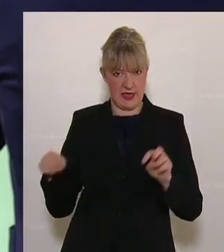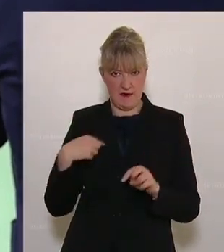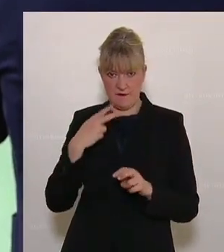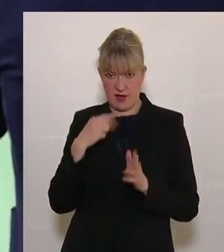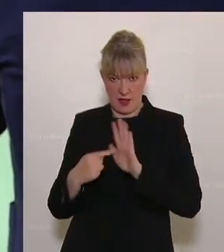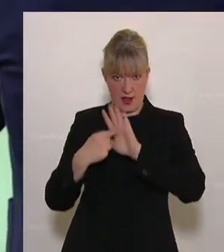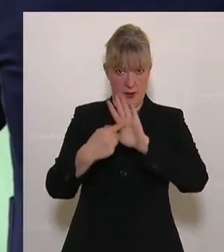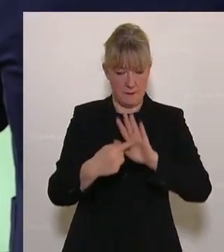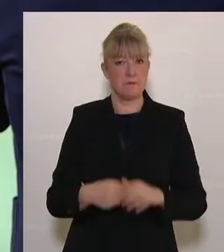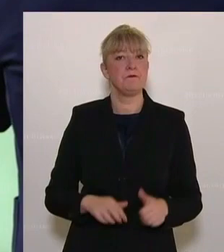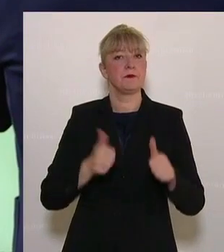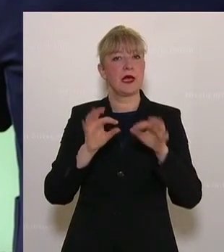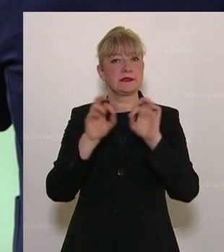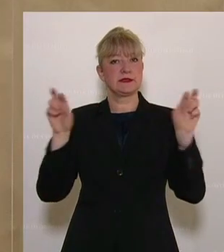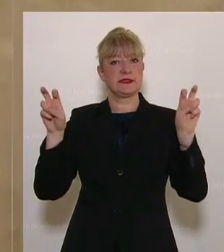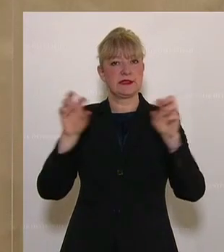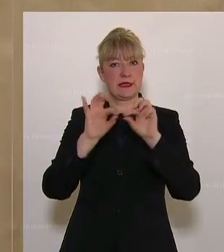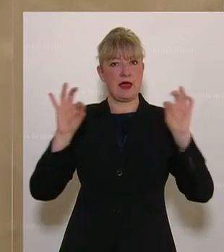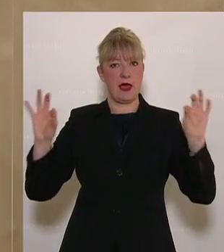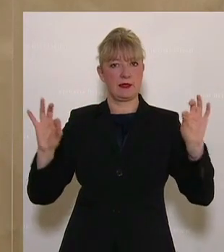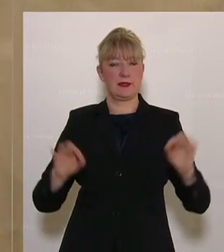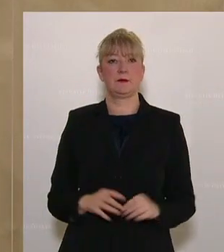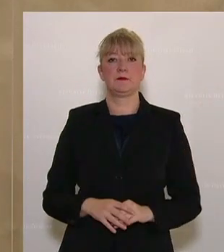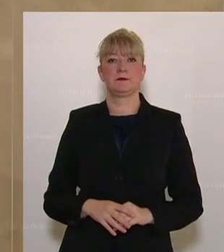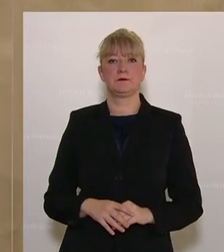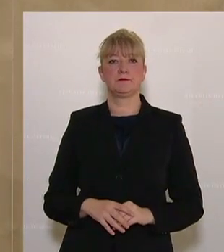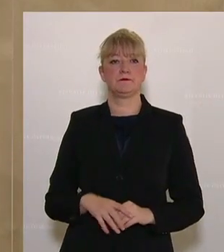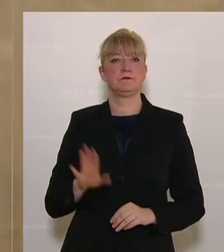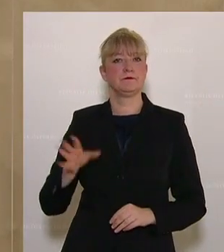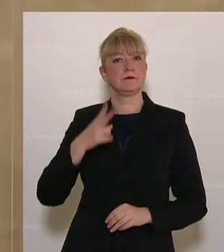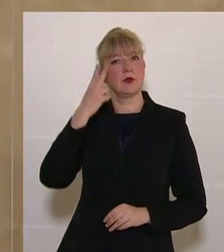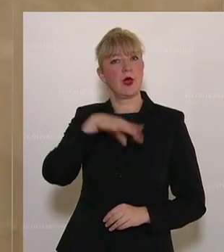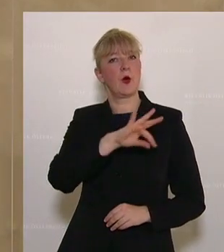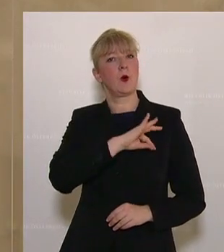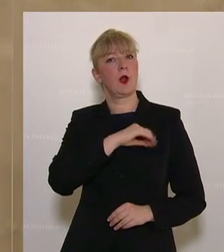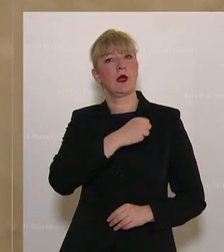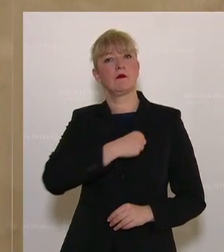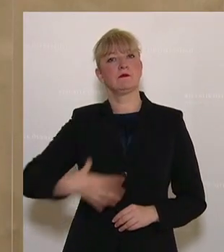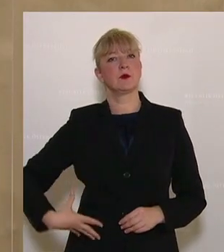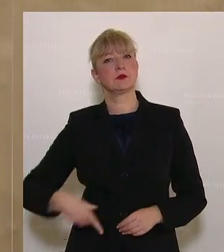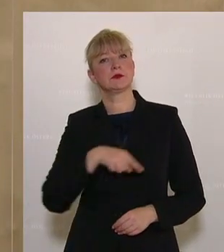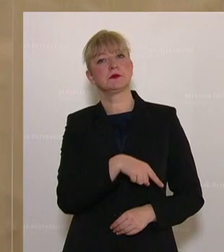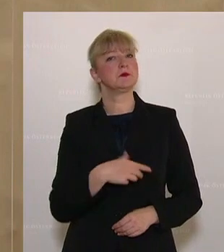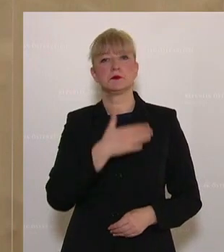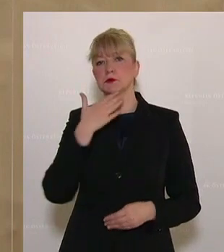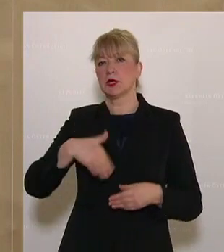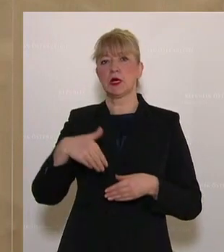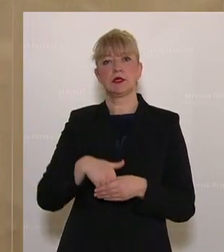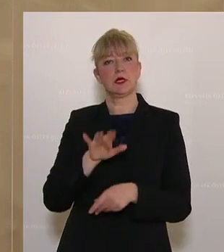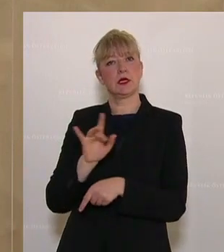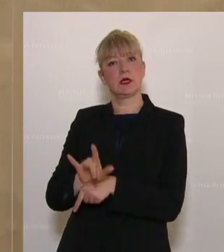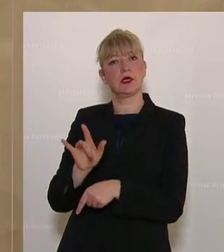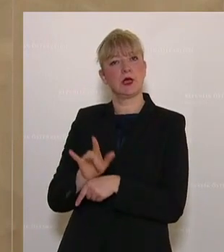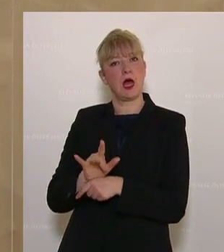Das erste Zitat, Herrn Kollegen Fuchs ist an keine inhaltliche Kritik an dieser